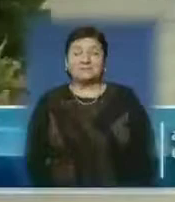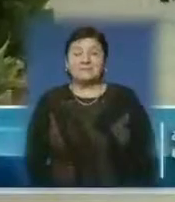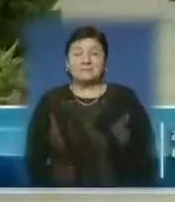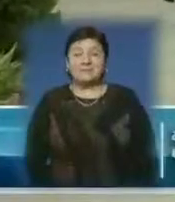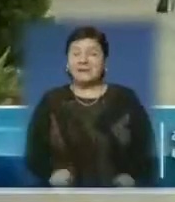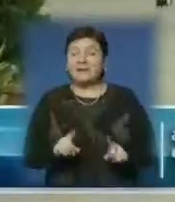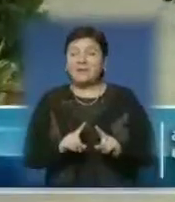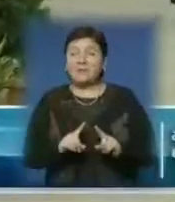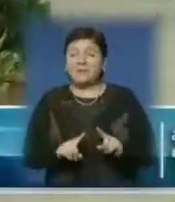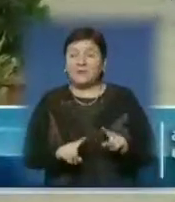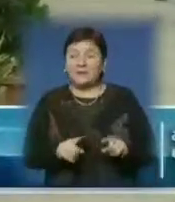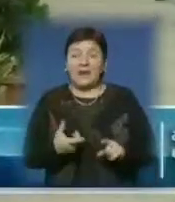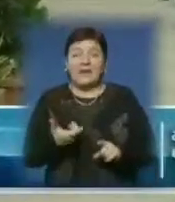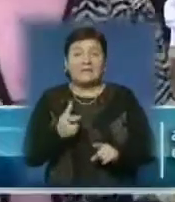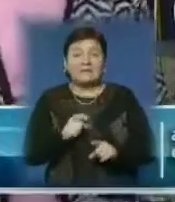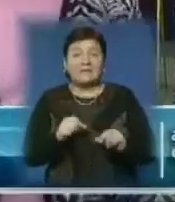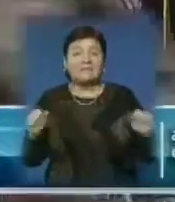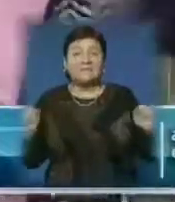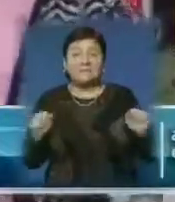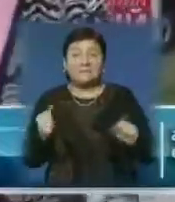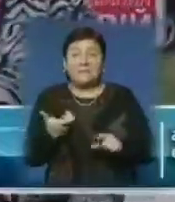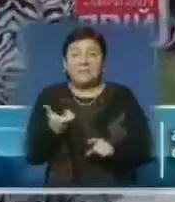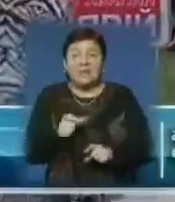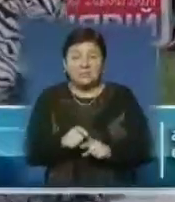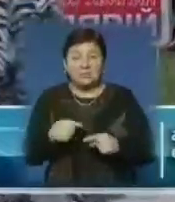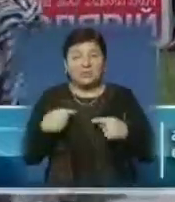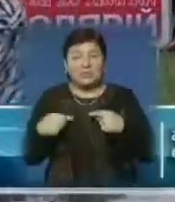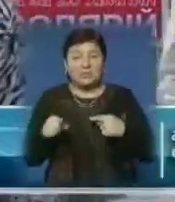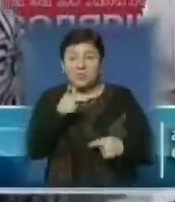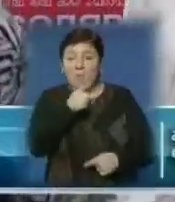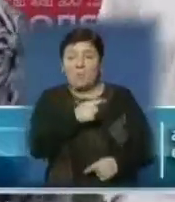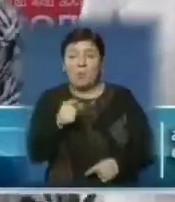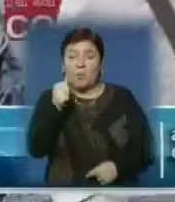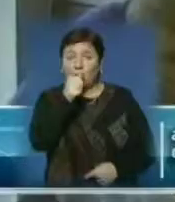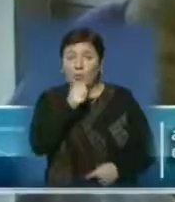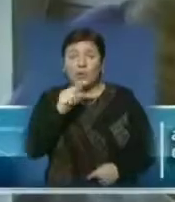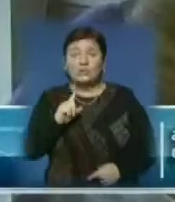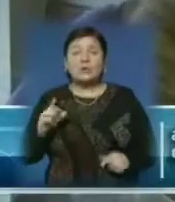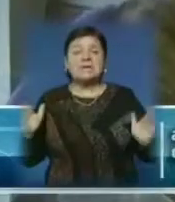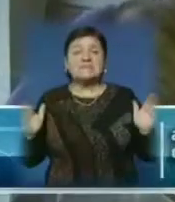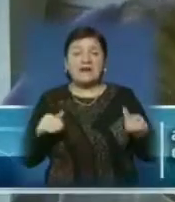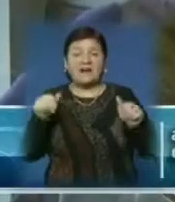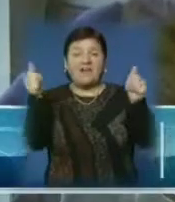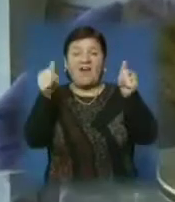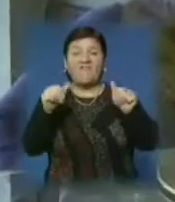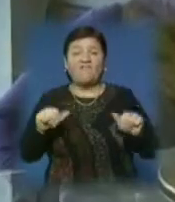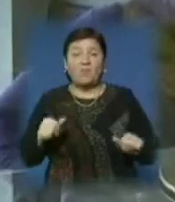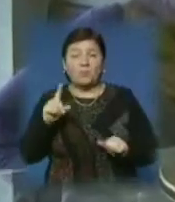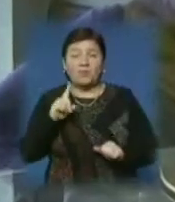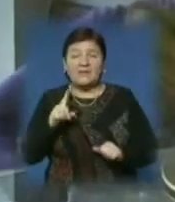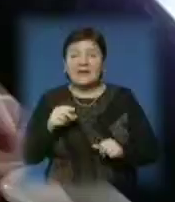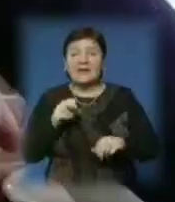Ймовірність набрати зайві кілограми взимку збільшується, аніж в будь-яку іншу пору року. Аби зберегти форму і водночас зміцнити імунітет,